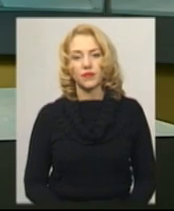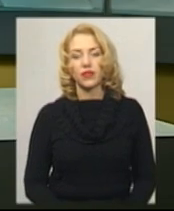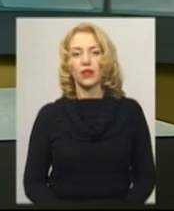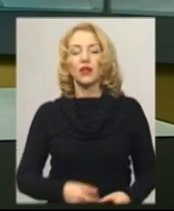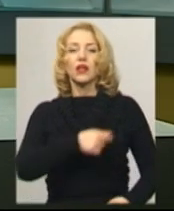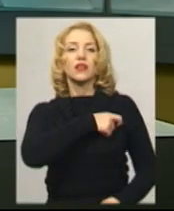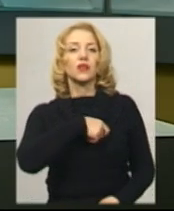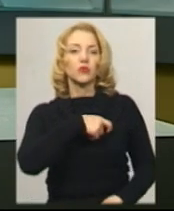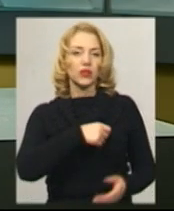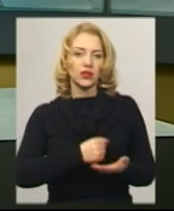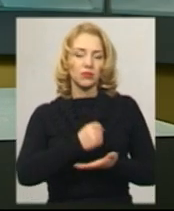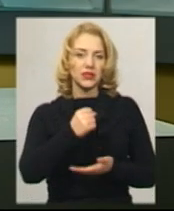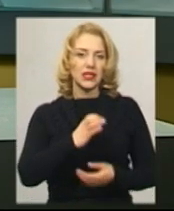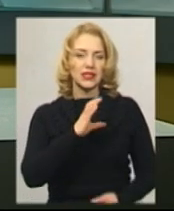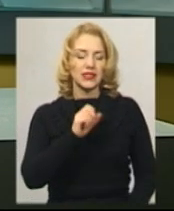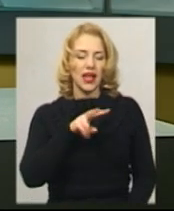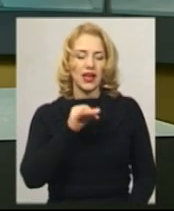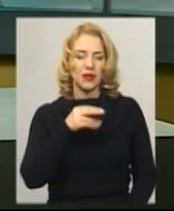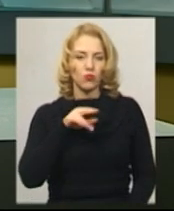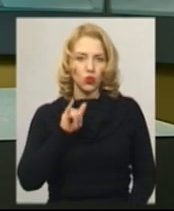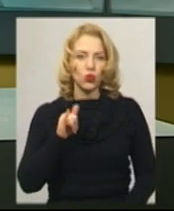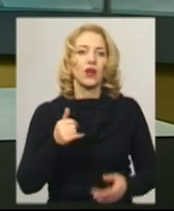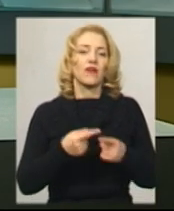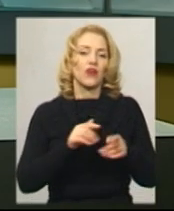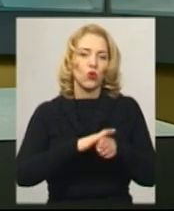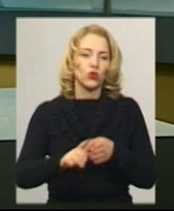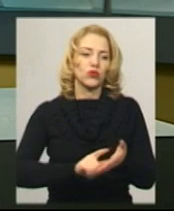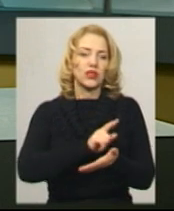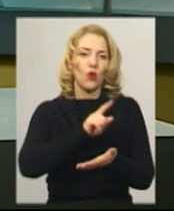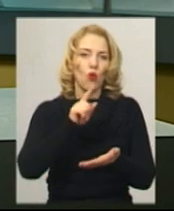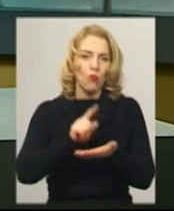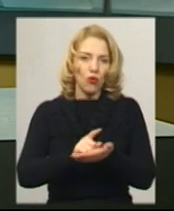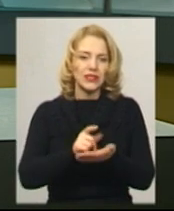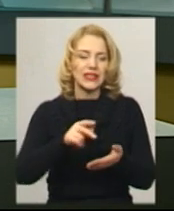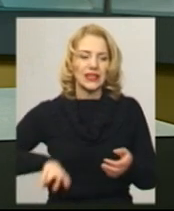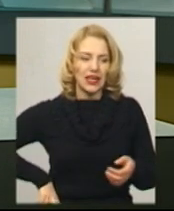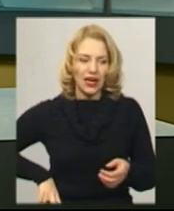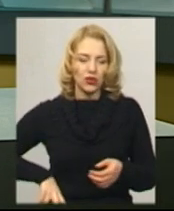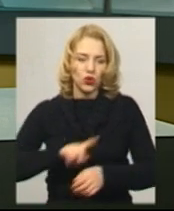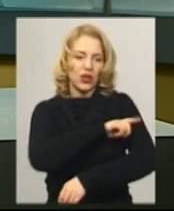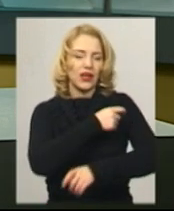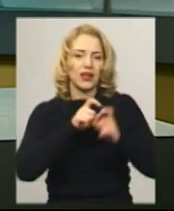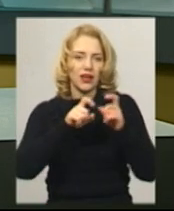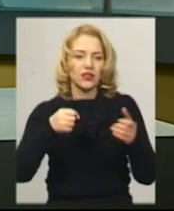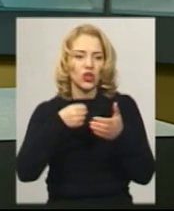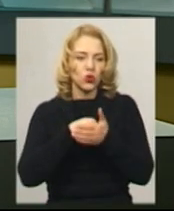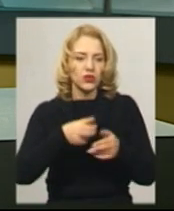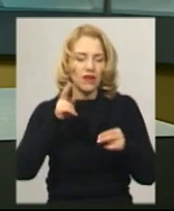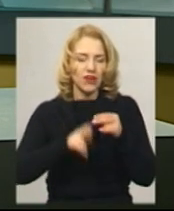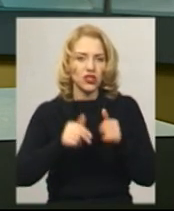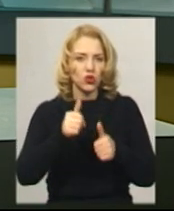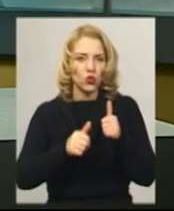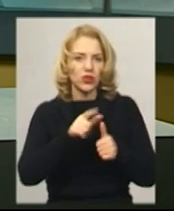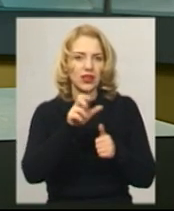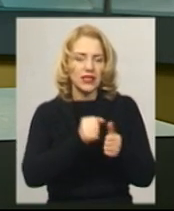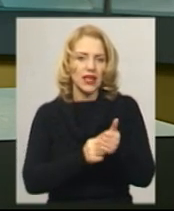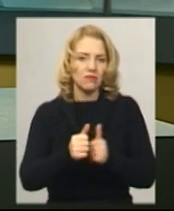Депутати призначили Дмитра Саліпу виконувати обов'язки директора лікарні до завершення конкурсу на заміщення посади. Про